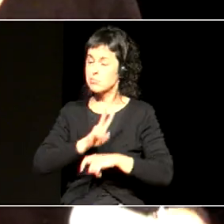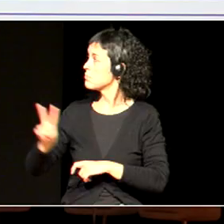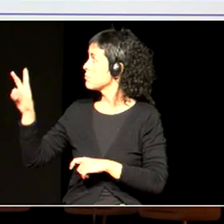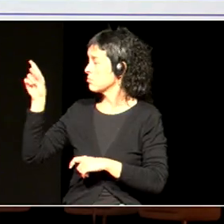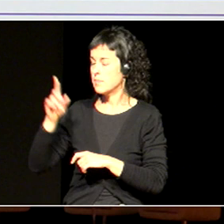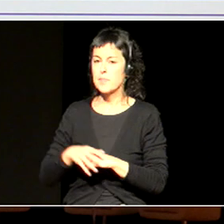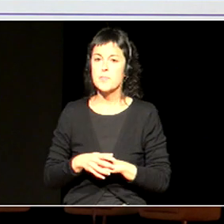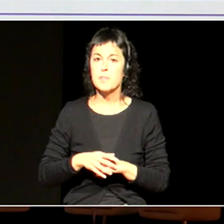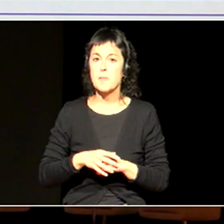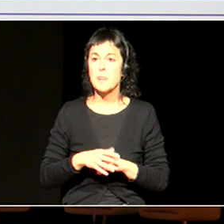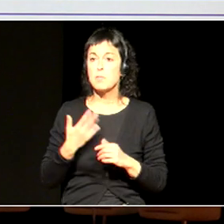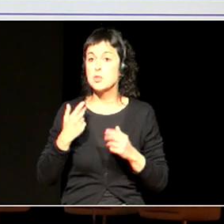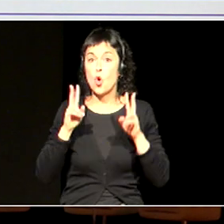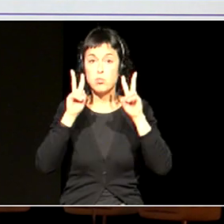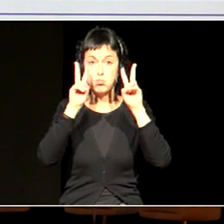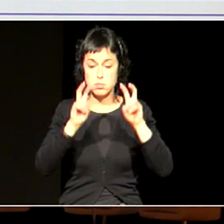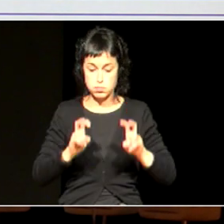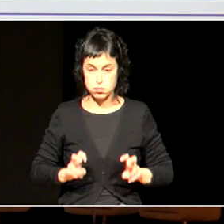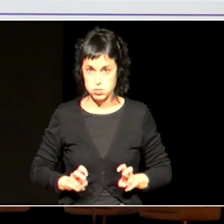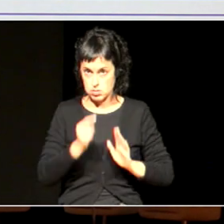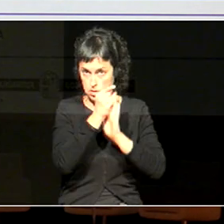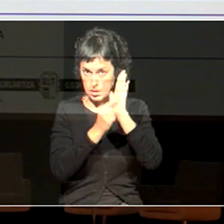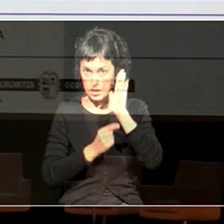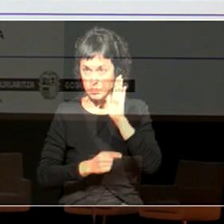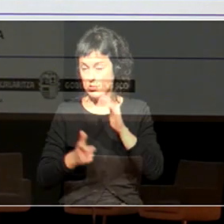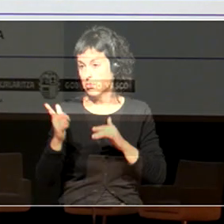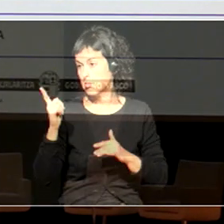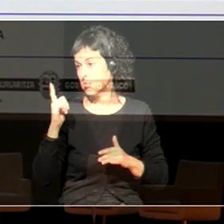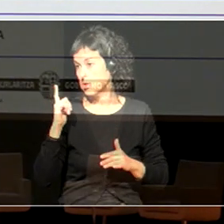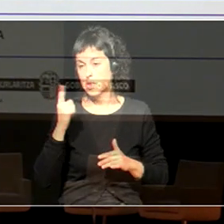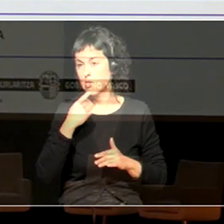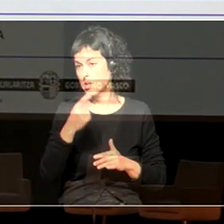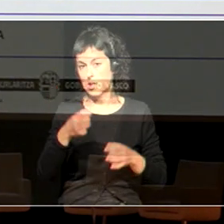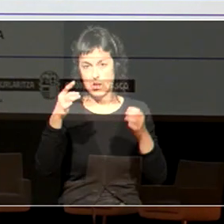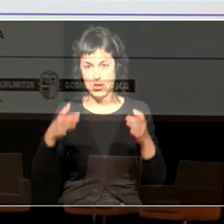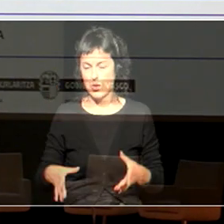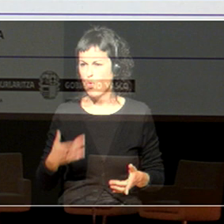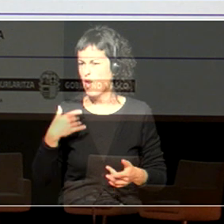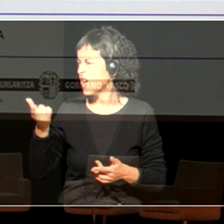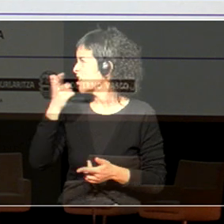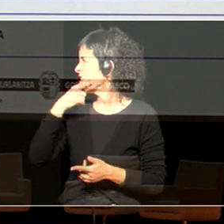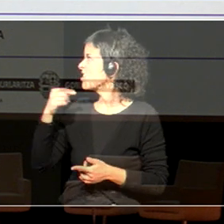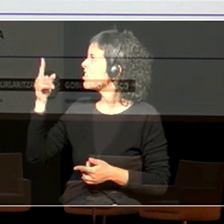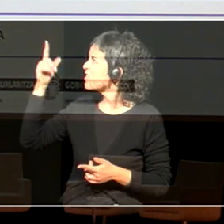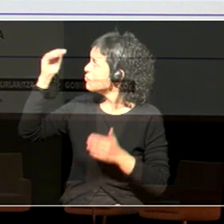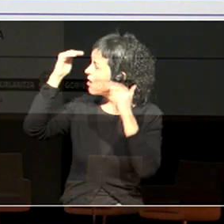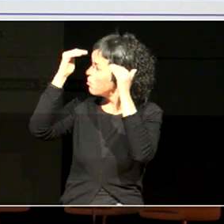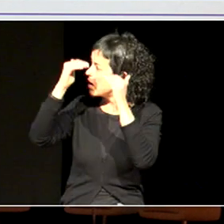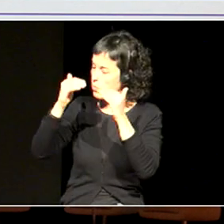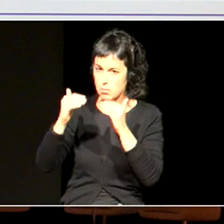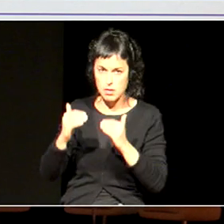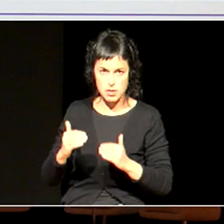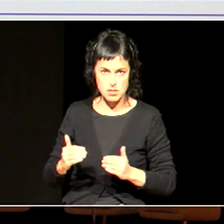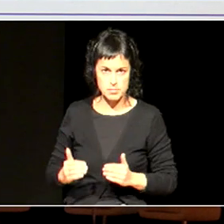Haurki bidea, ba, betiko moduen, eta atzo esan nuen bezala, plana erresada justifikazioan nahi dugun eskola, berdintasunaren eta